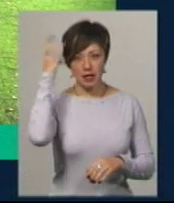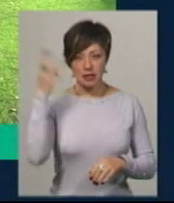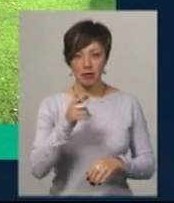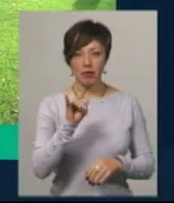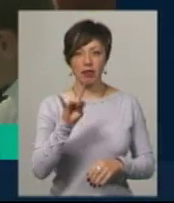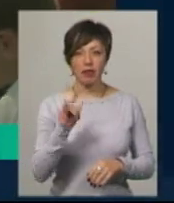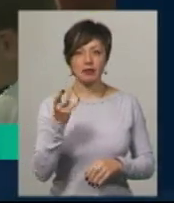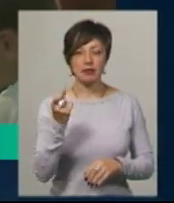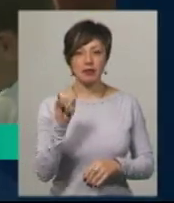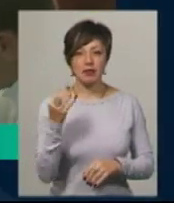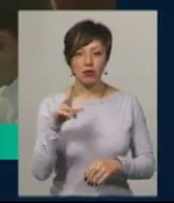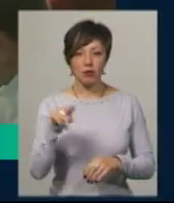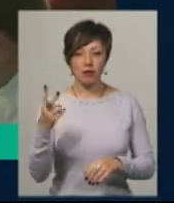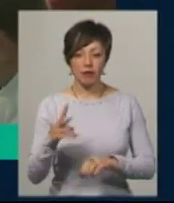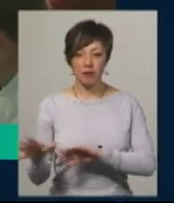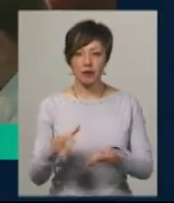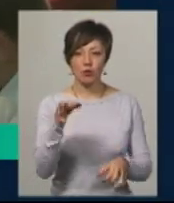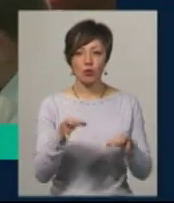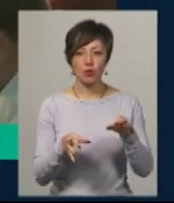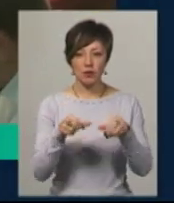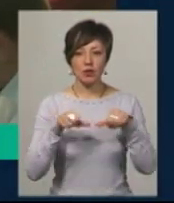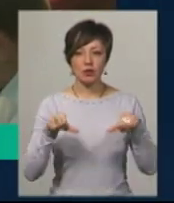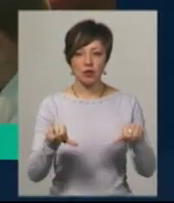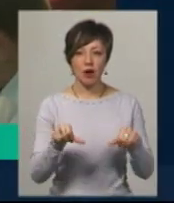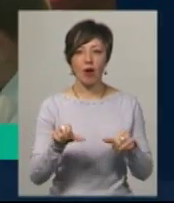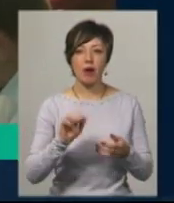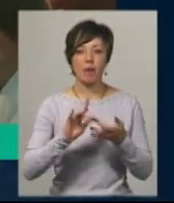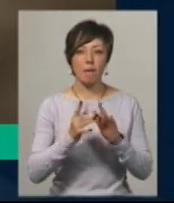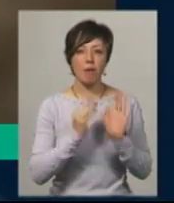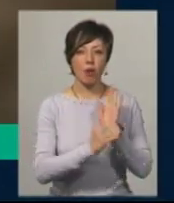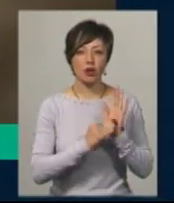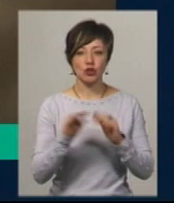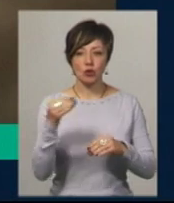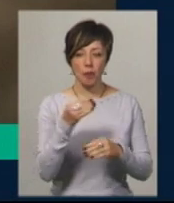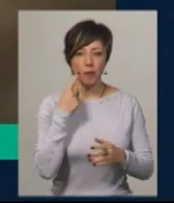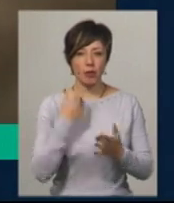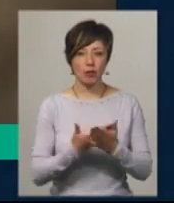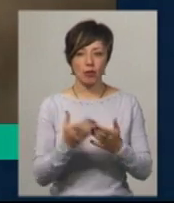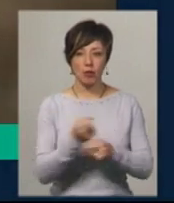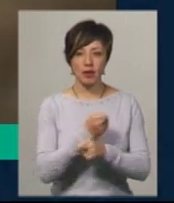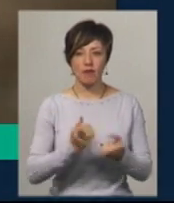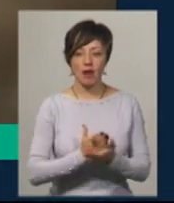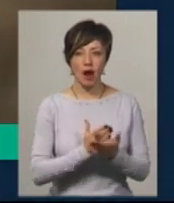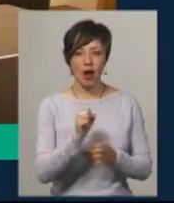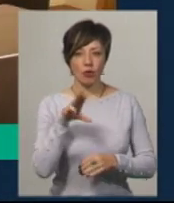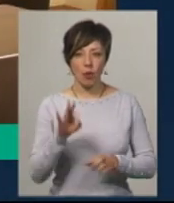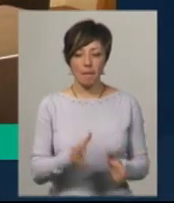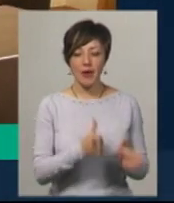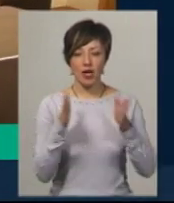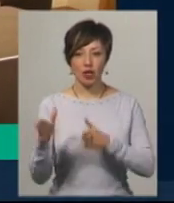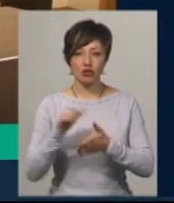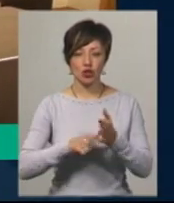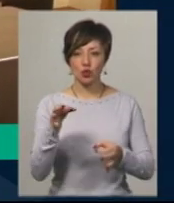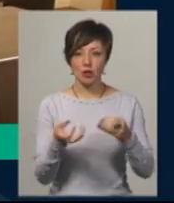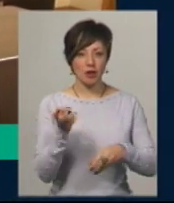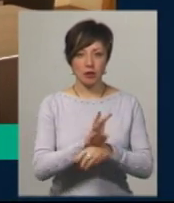гімназії номер 2. Судове засідання щодо блогера з Житомирщини, котрого підозрюють у побитті ветерана АТО, сьогодні перенесли через те, що на